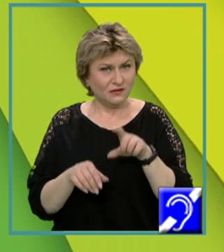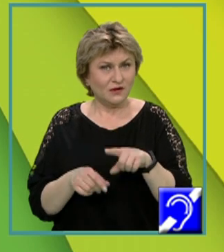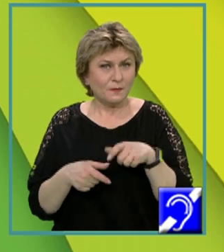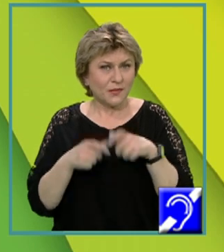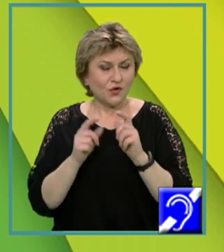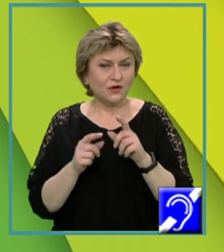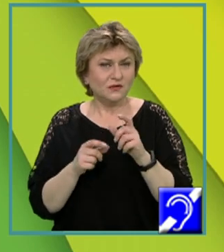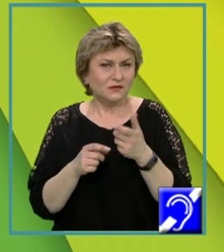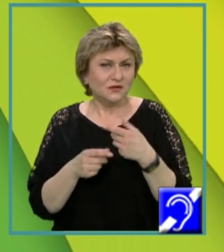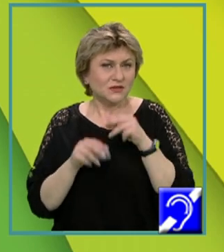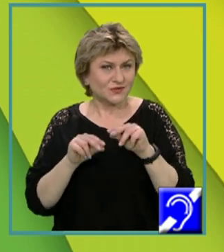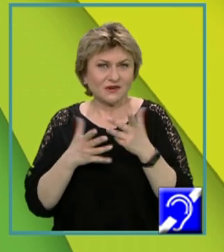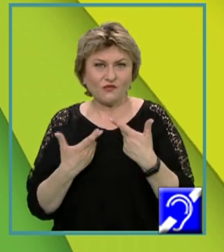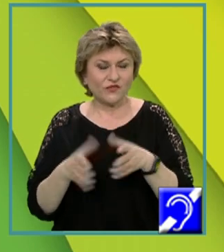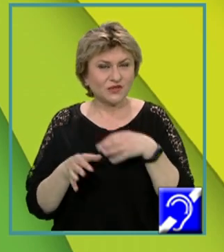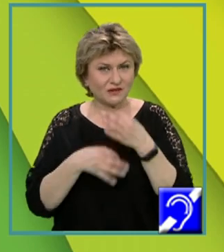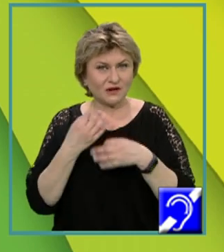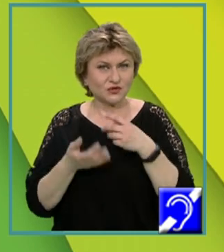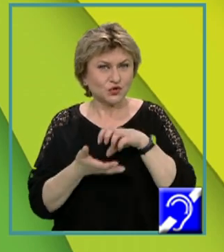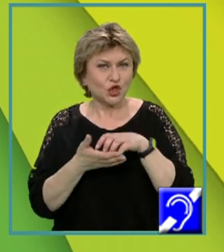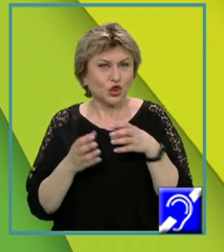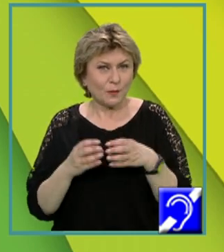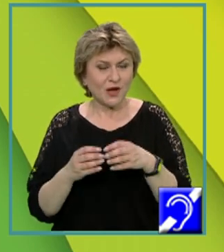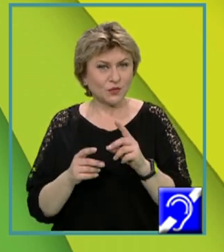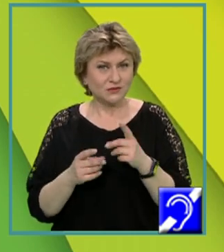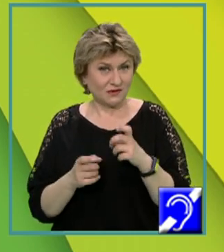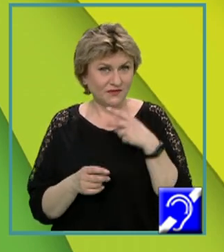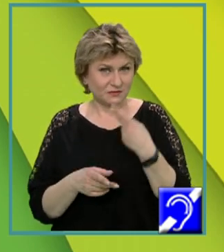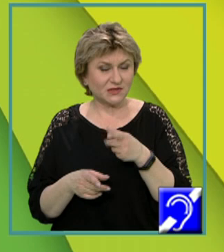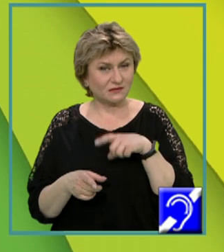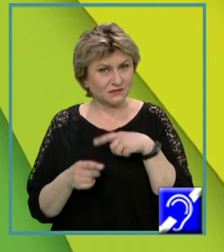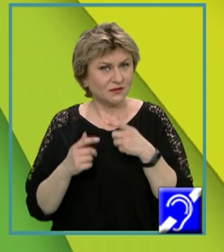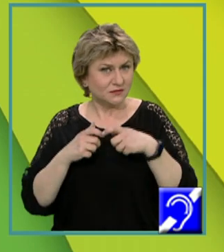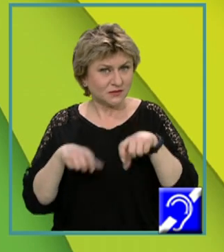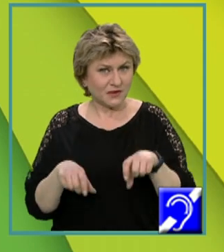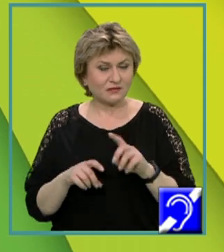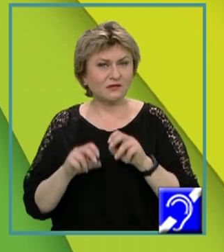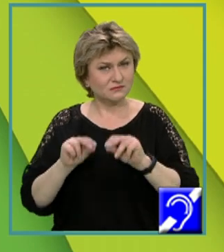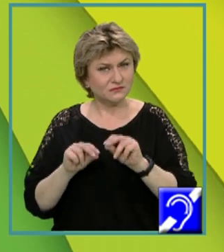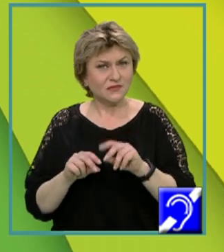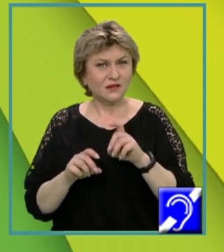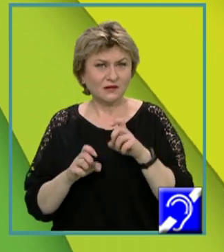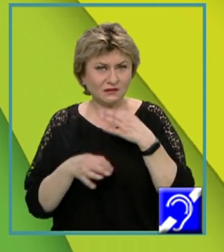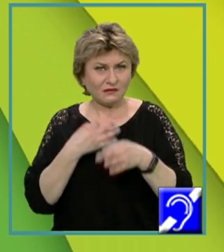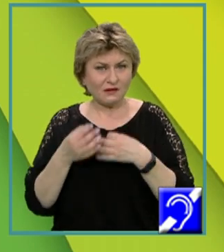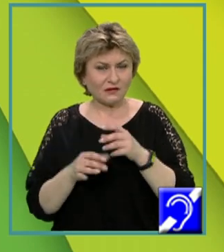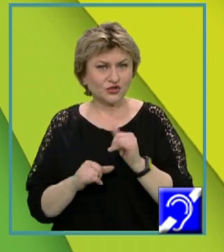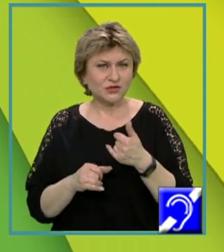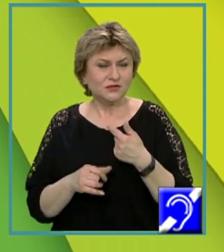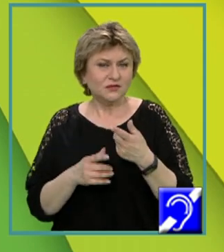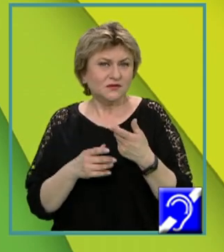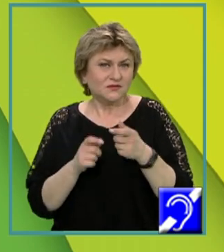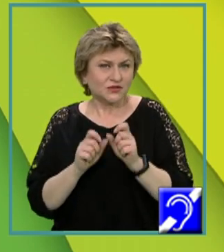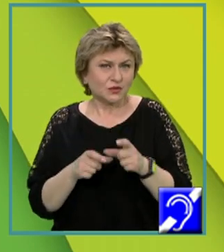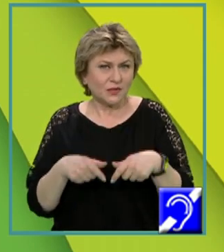instrucțiuni în care au fost declarate. Domeniul lor de vizibilitate este delimitat de instrucțiunea de declarare și de sfârșitul